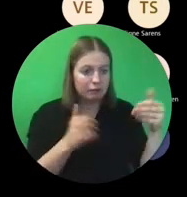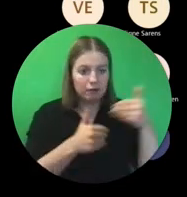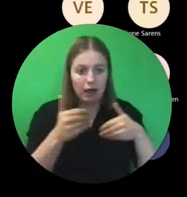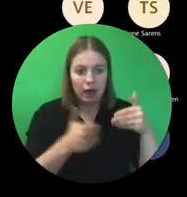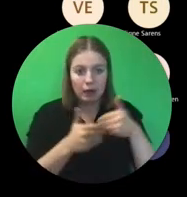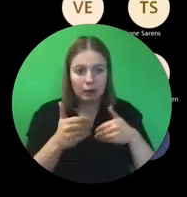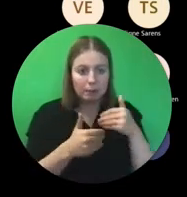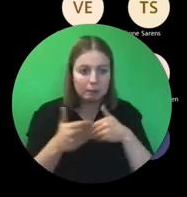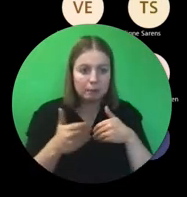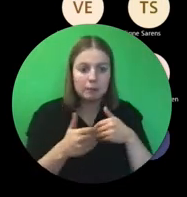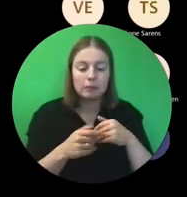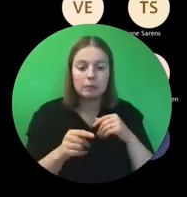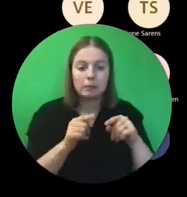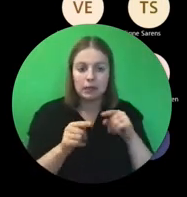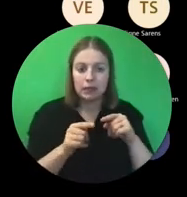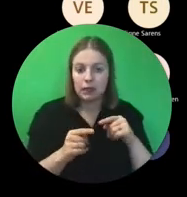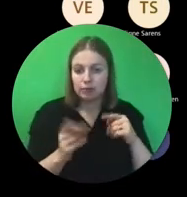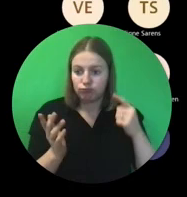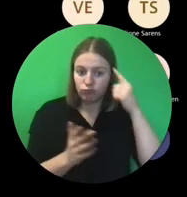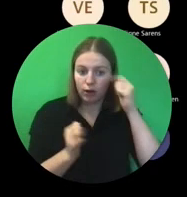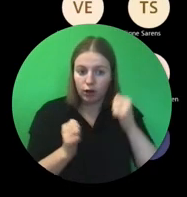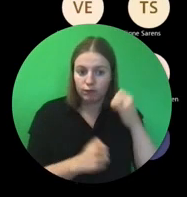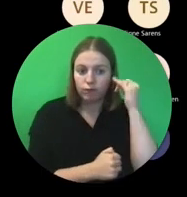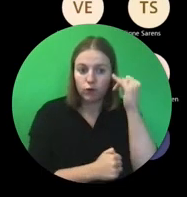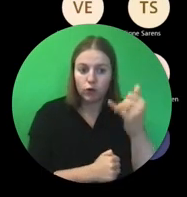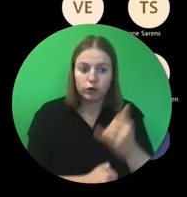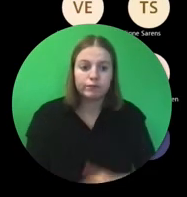binnenkomen. Dus kunnen we wat mij betreft verder gaan.